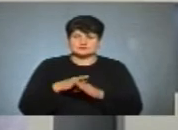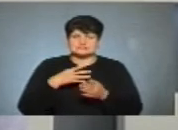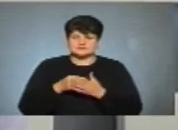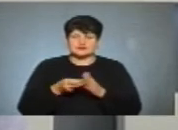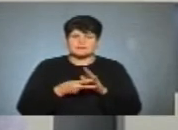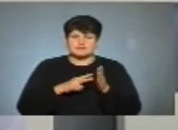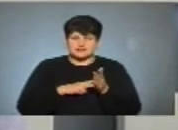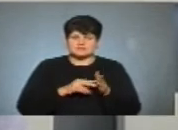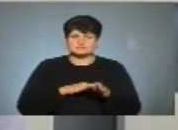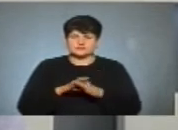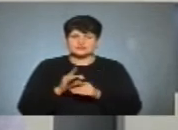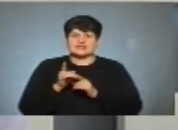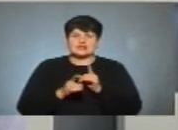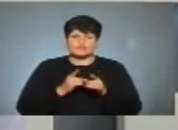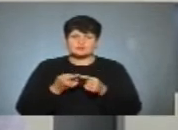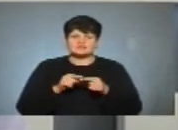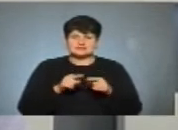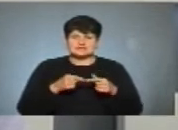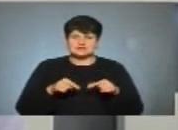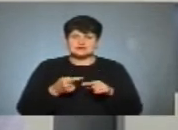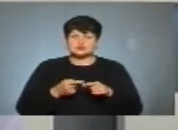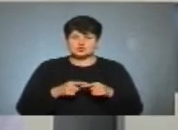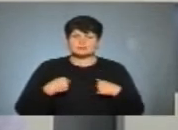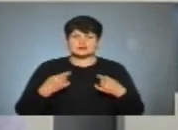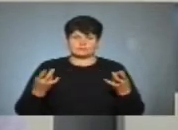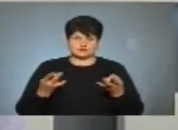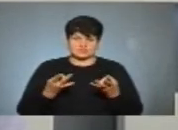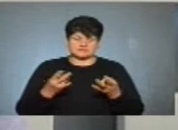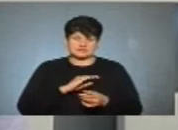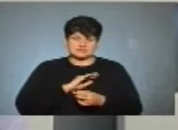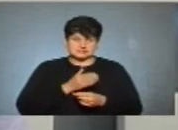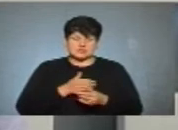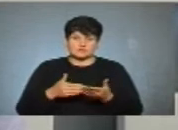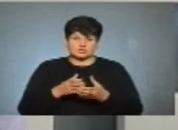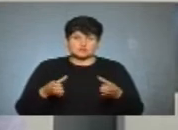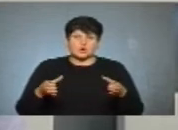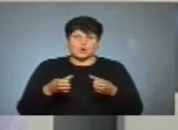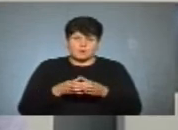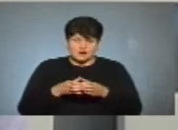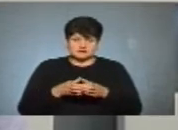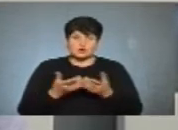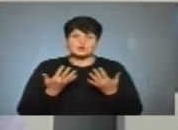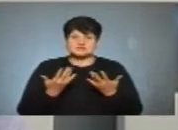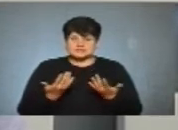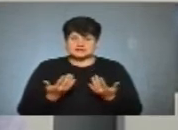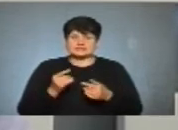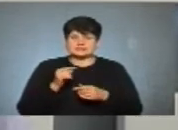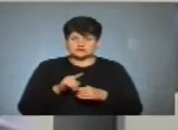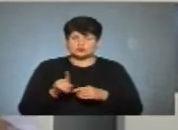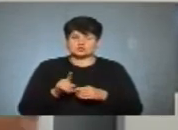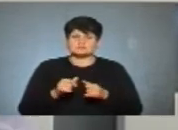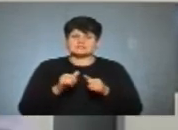реалізувати реформи в цих галузях. Для цього мені потрібна потужна, сильна політична команда, оскільки для того, щоб